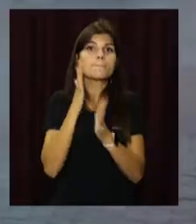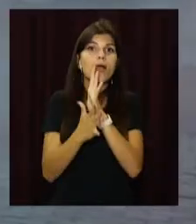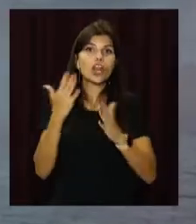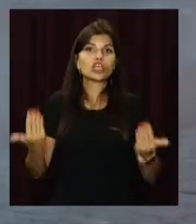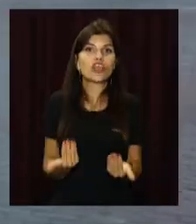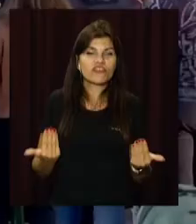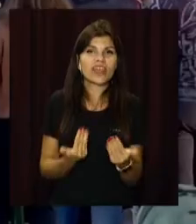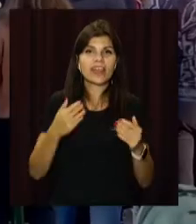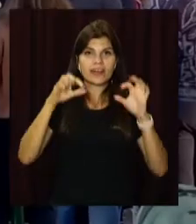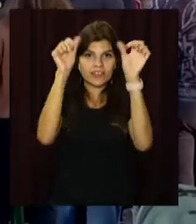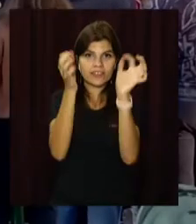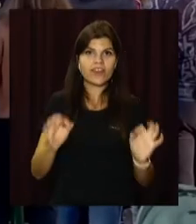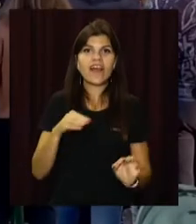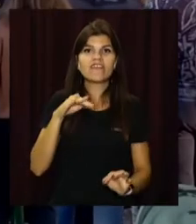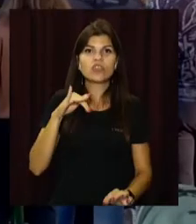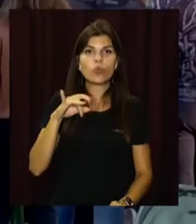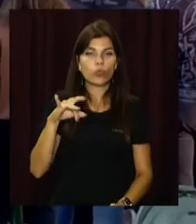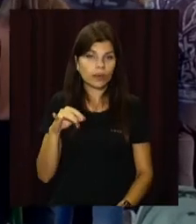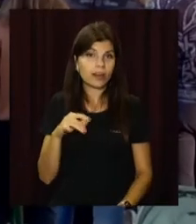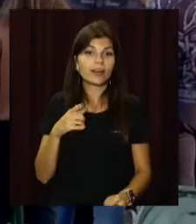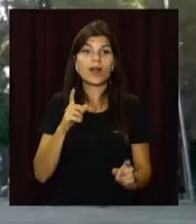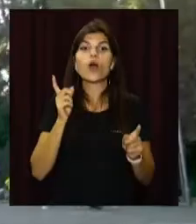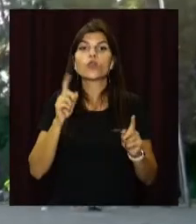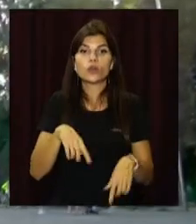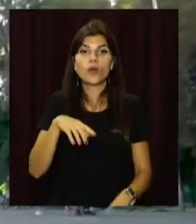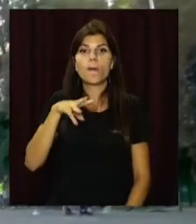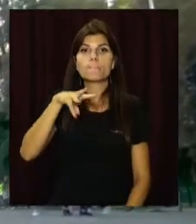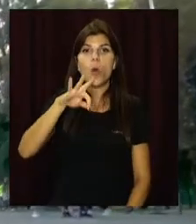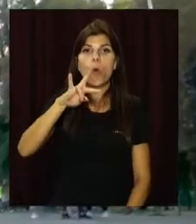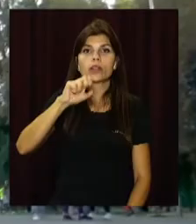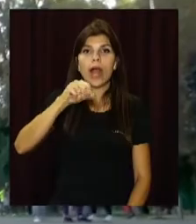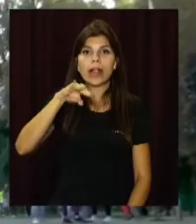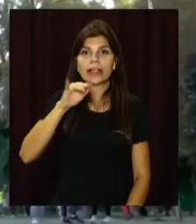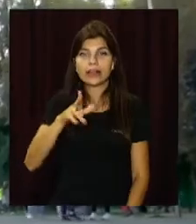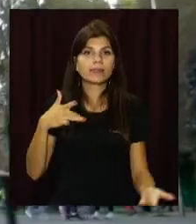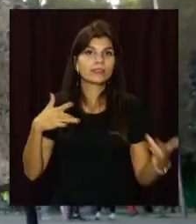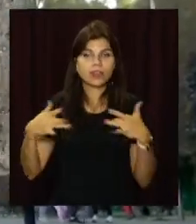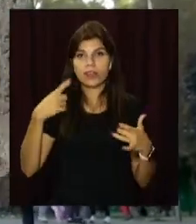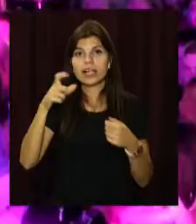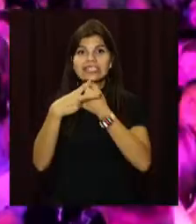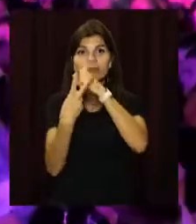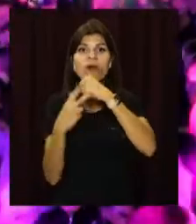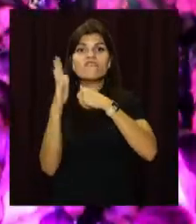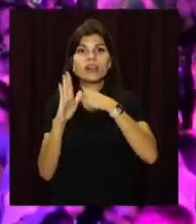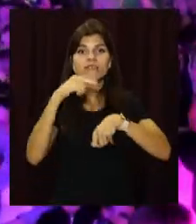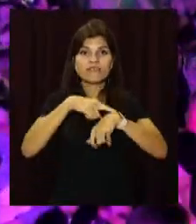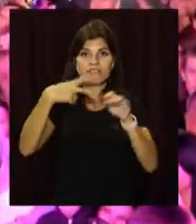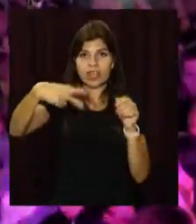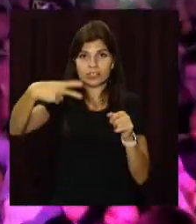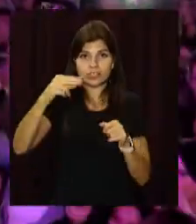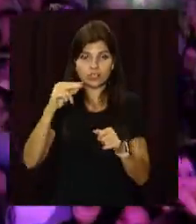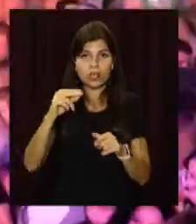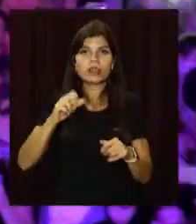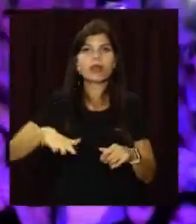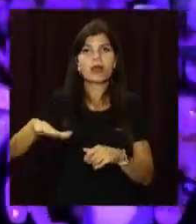живих фігур. Розважатиме містян та гости міста і діма Монатік. Концерт співака буде 17 вересня о 20-й на